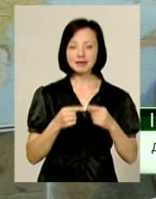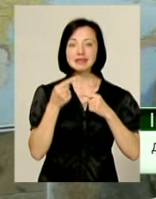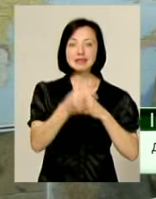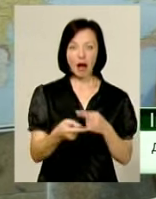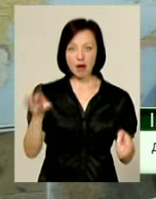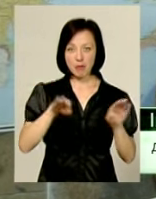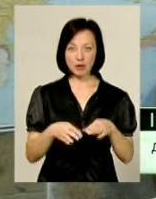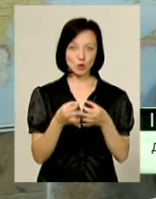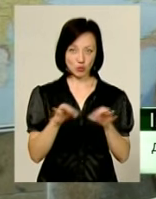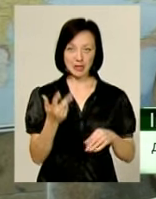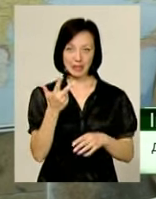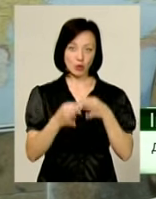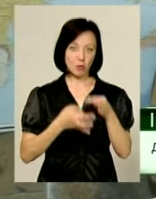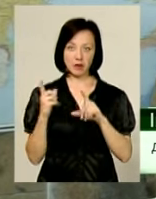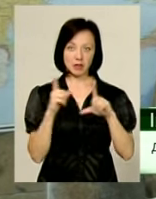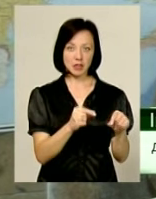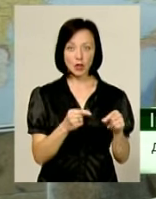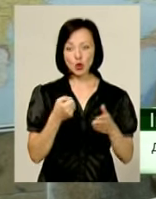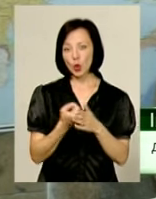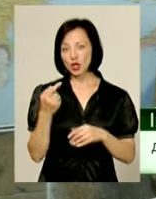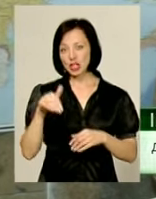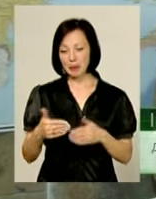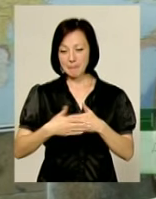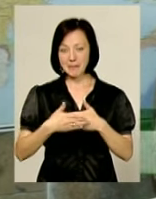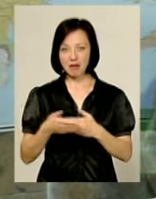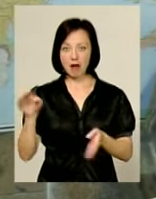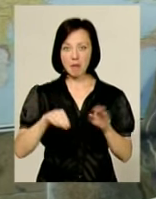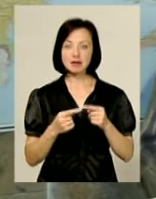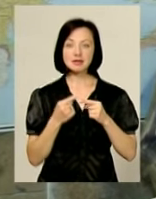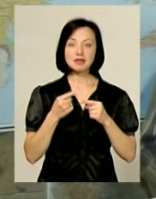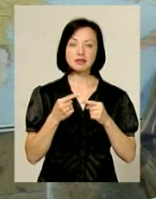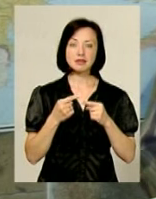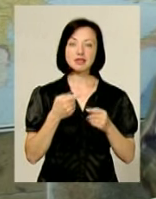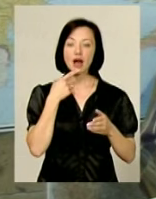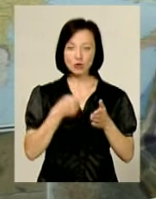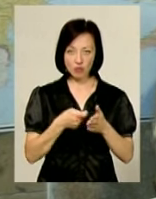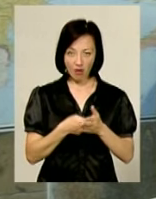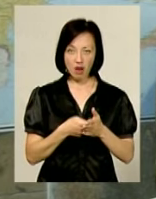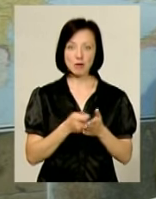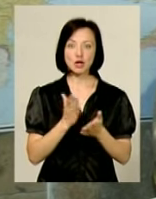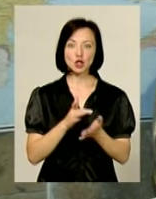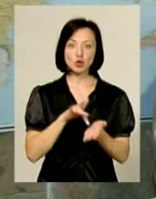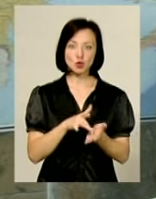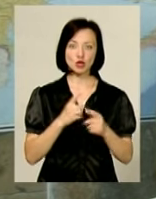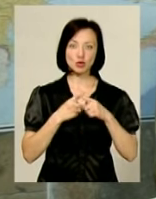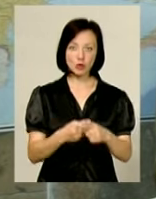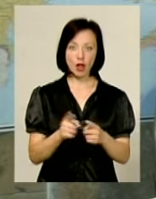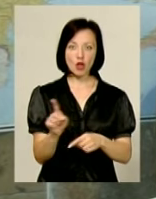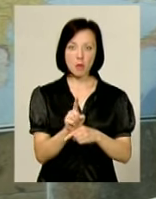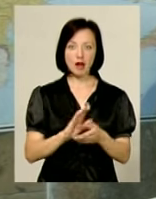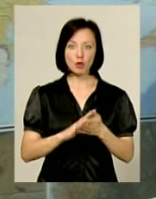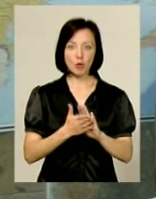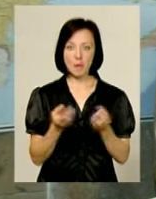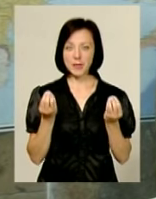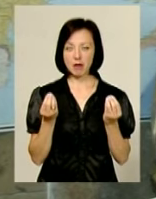ціну, там на три доби вони їдуть. Тут при Карпатті до тисячі гривень з харчуванням, з туристичним супроводом, нормальними